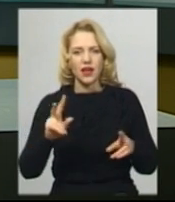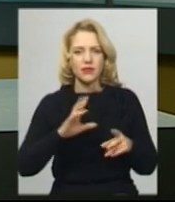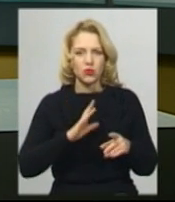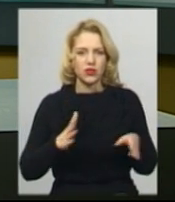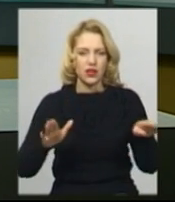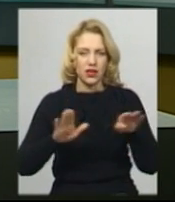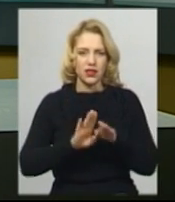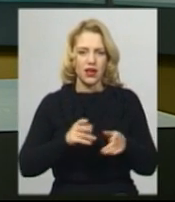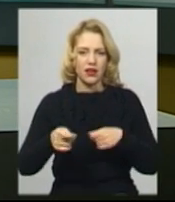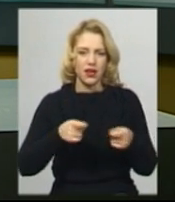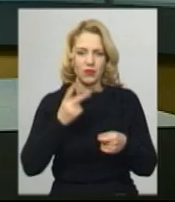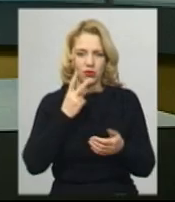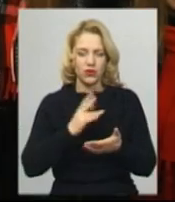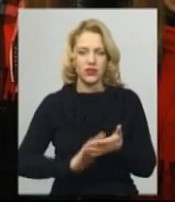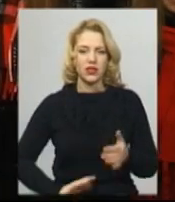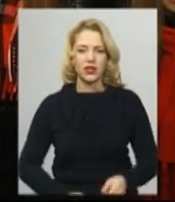дивіться далі у сюжеті.